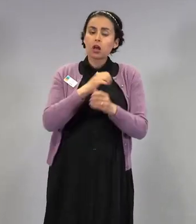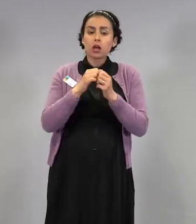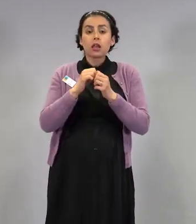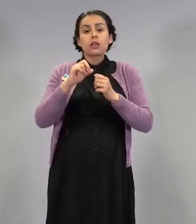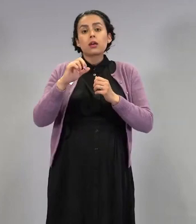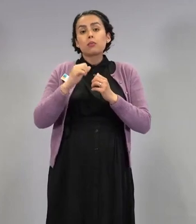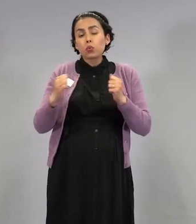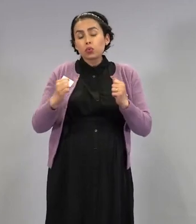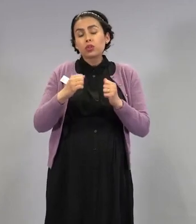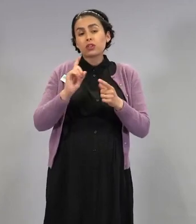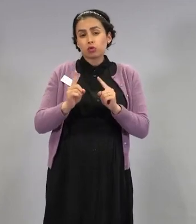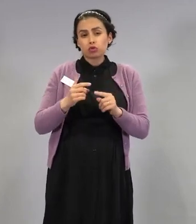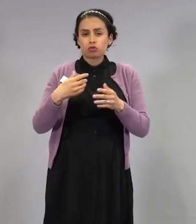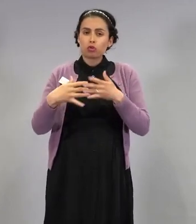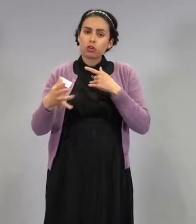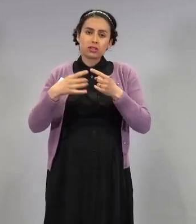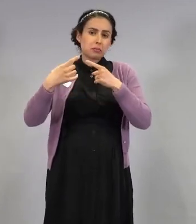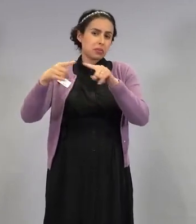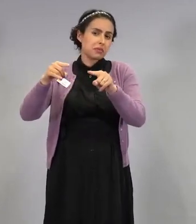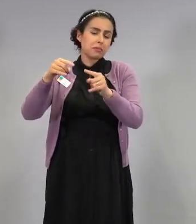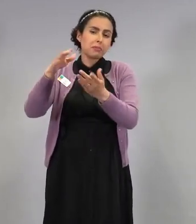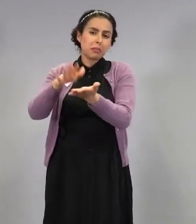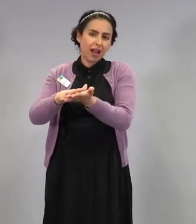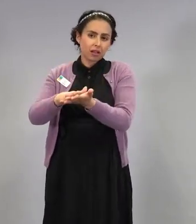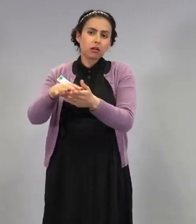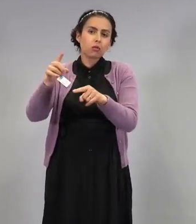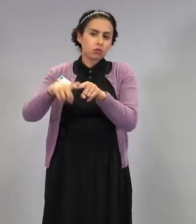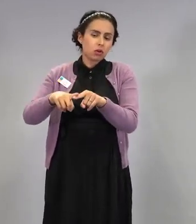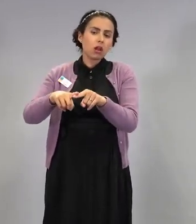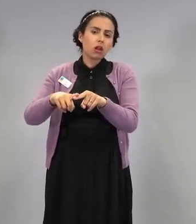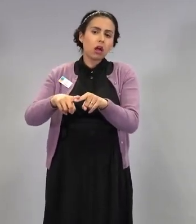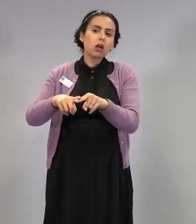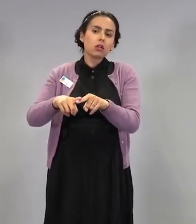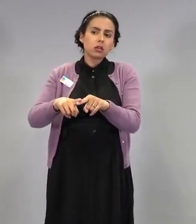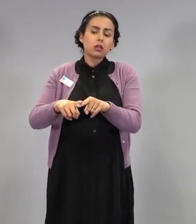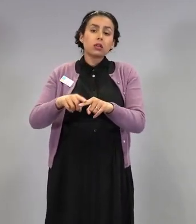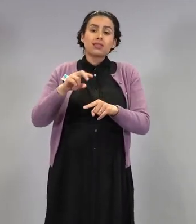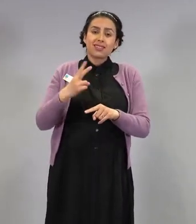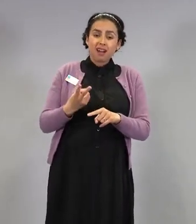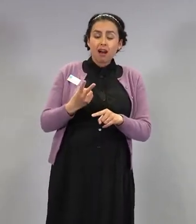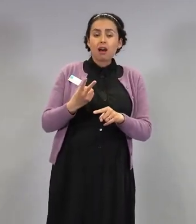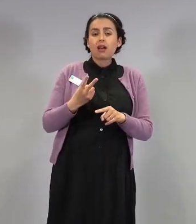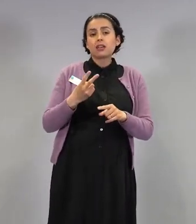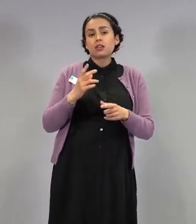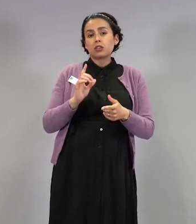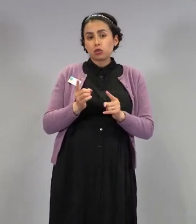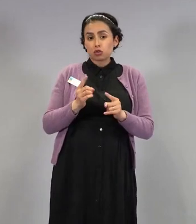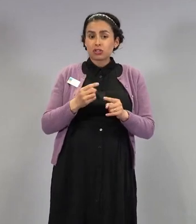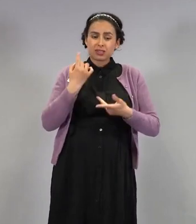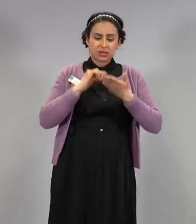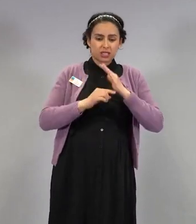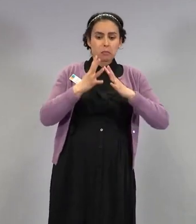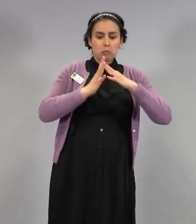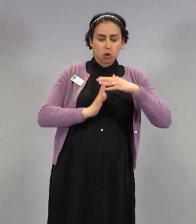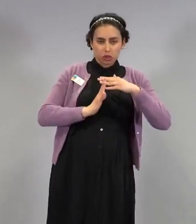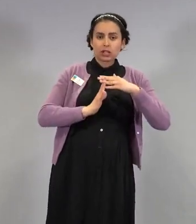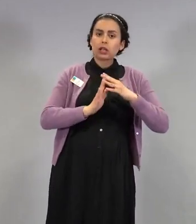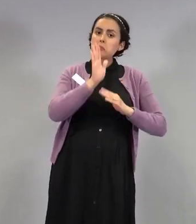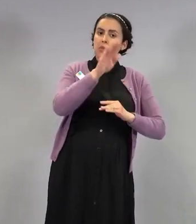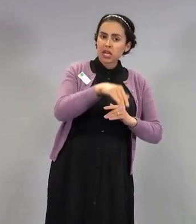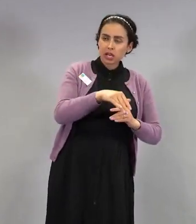jos on sitten saamassa toista annosta kesällä, kun on mökkipaikkakunnalla, niin toivotaan, että siinä olisi